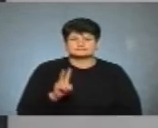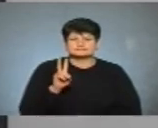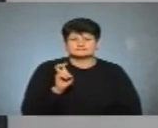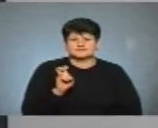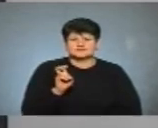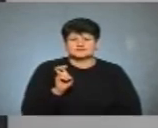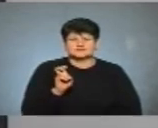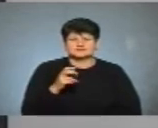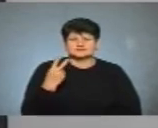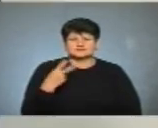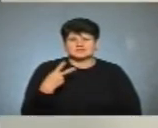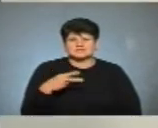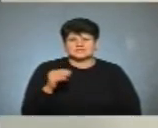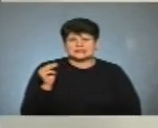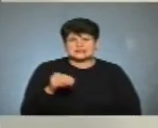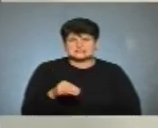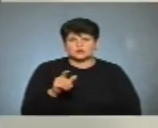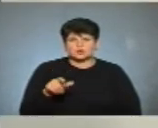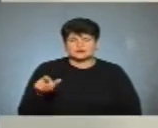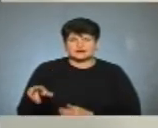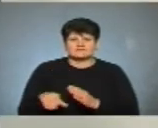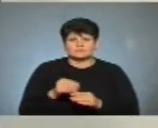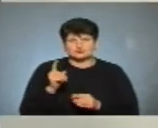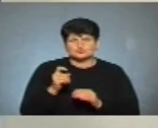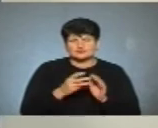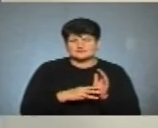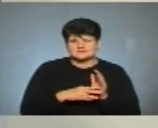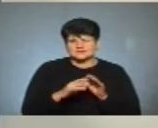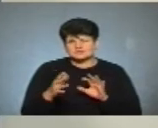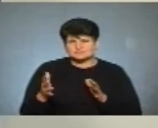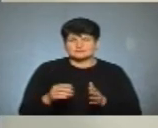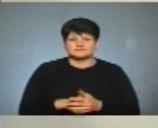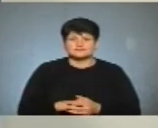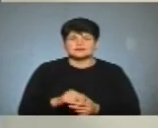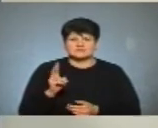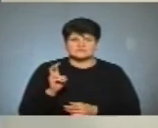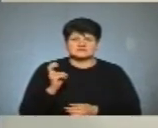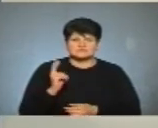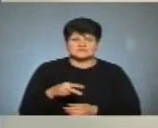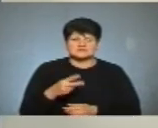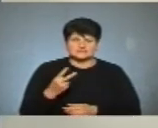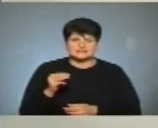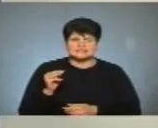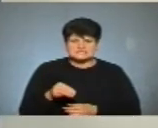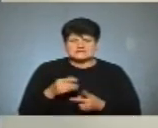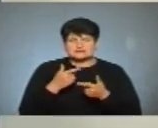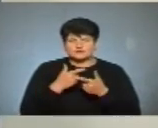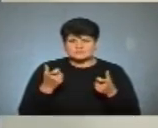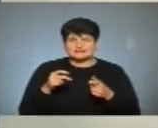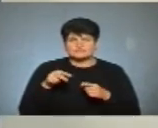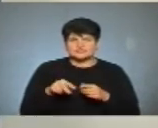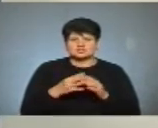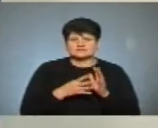Двісті двадцять тисяч, якщо людей. Виборців сто вісімдесят з чимось. Так, 222 тисяч, і це інформація на